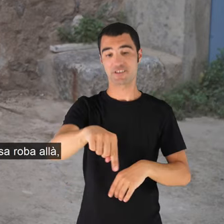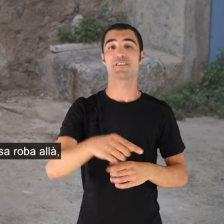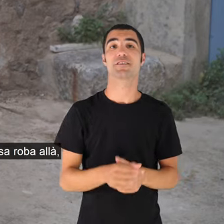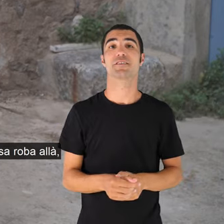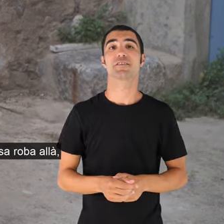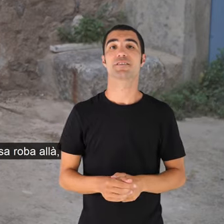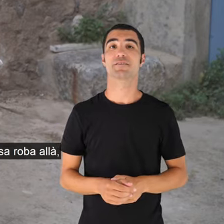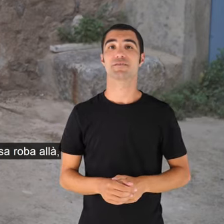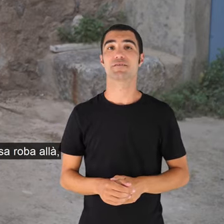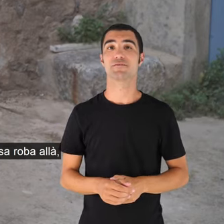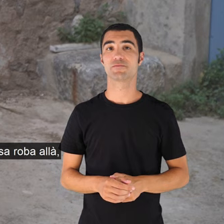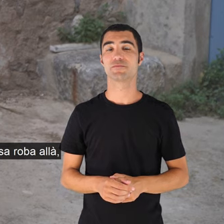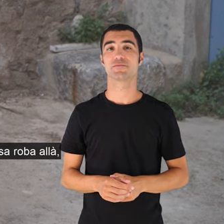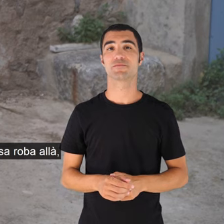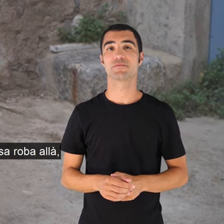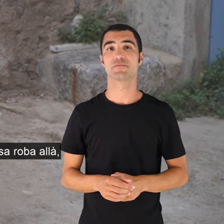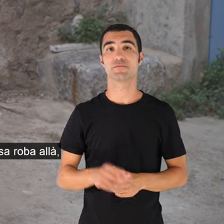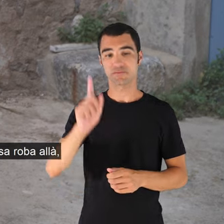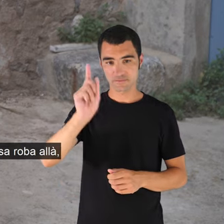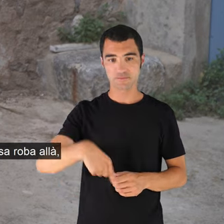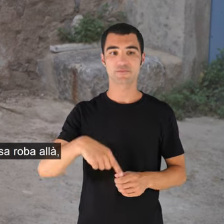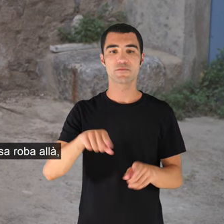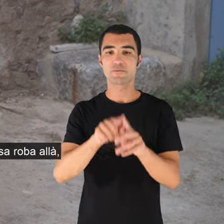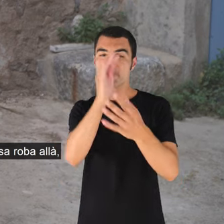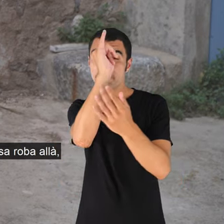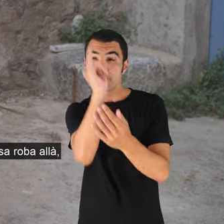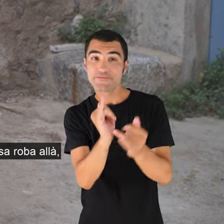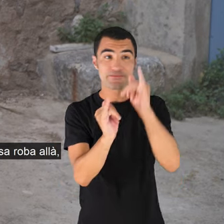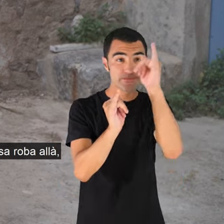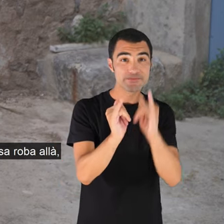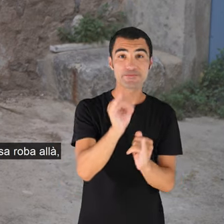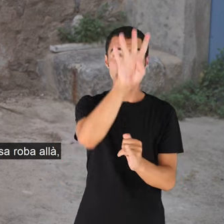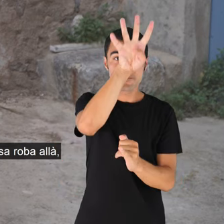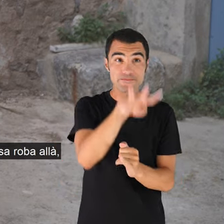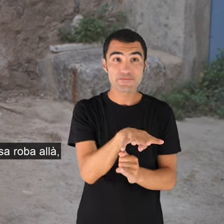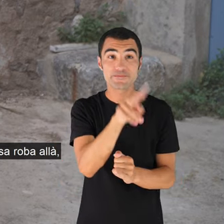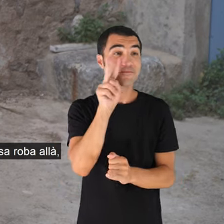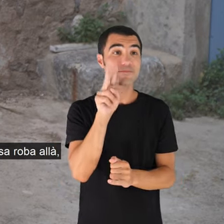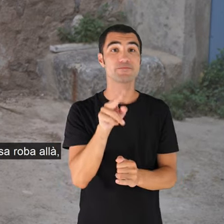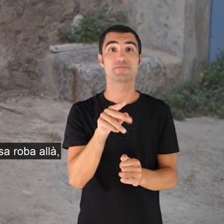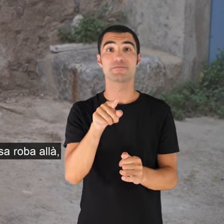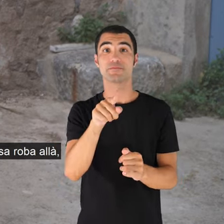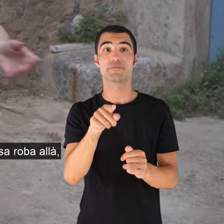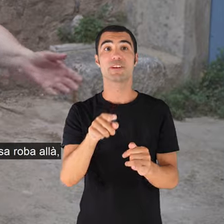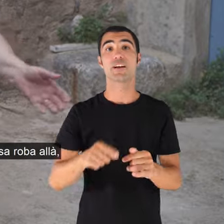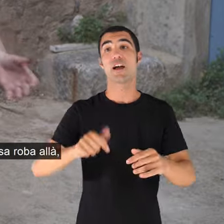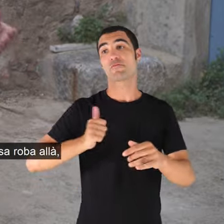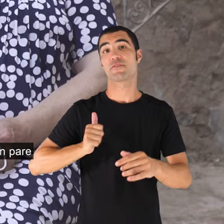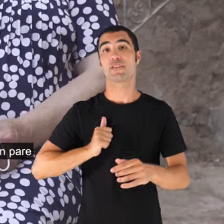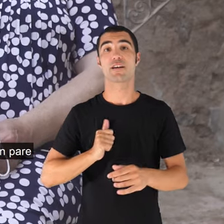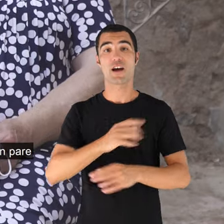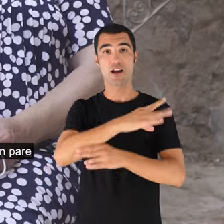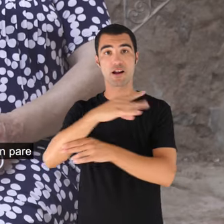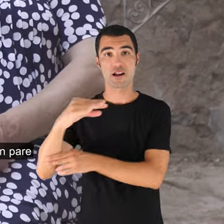vetes, 23 vetes d'aquestes, i teníem un parell de vellomars, amacas d